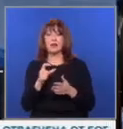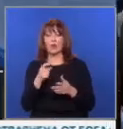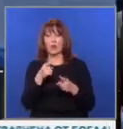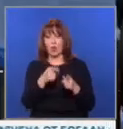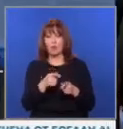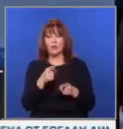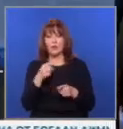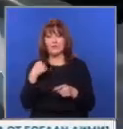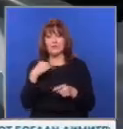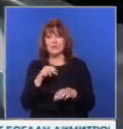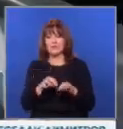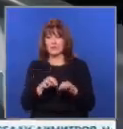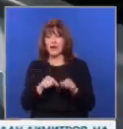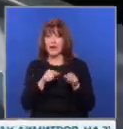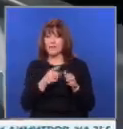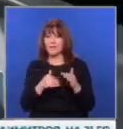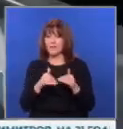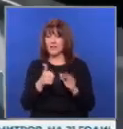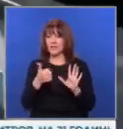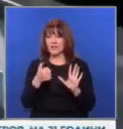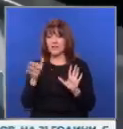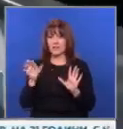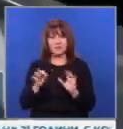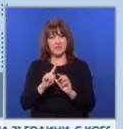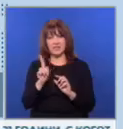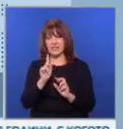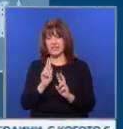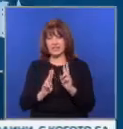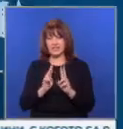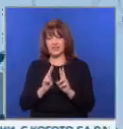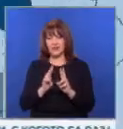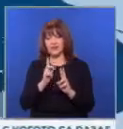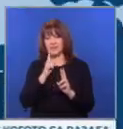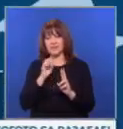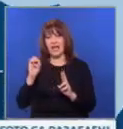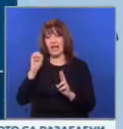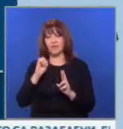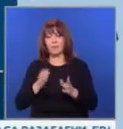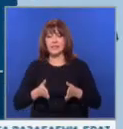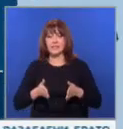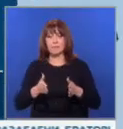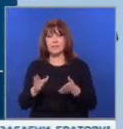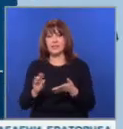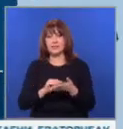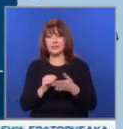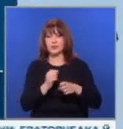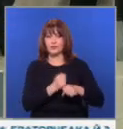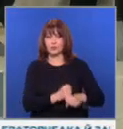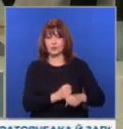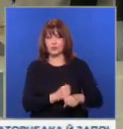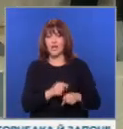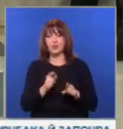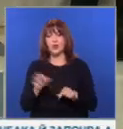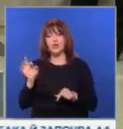президентските избори. Там над 60% не са съгласни Европейският път на Молдова да бъде записан в Конституцията. Като този